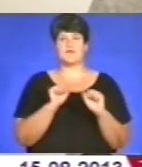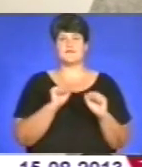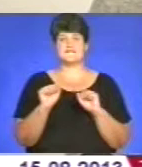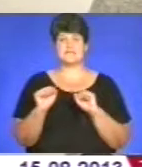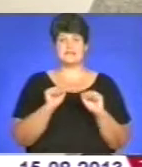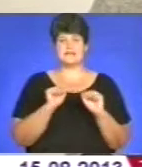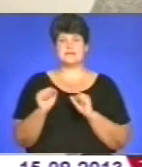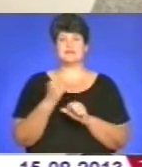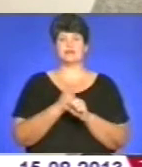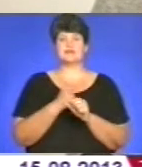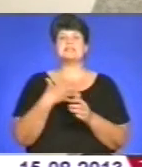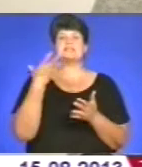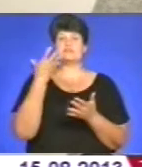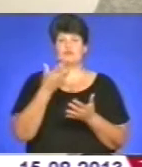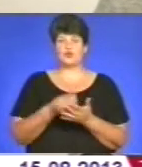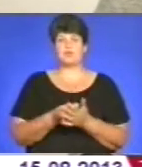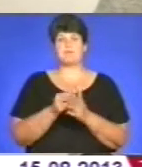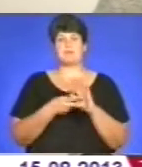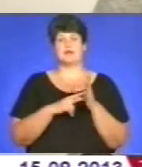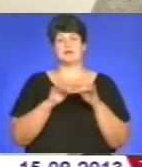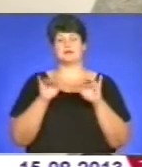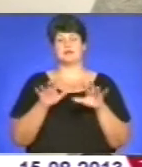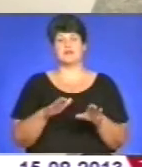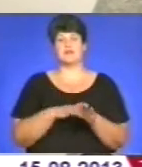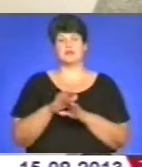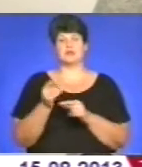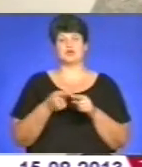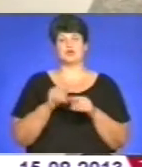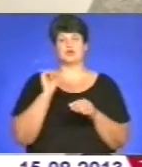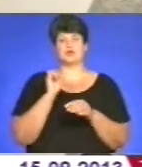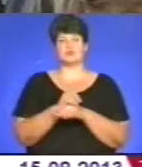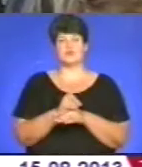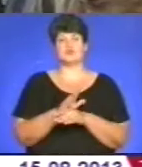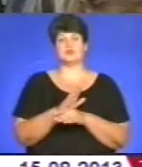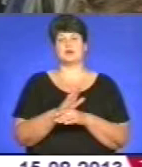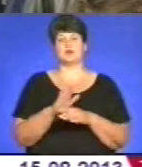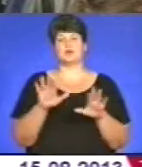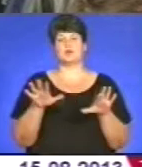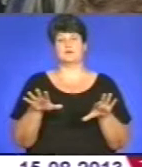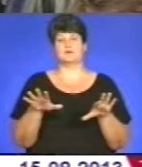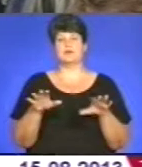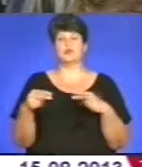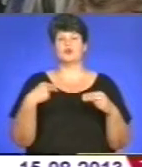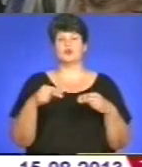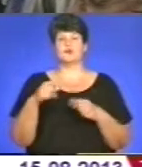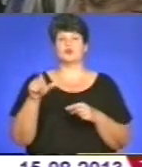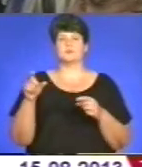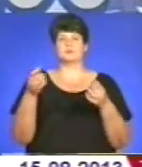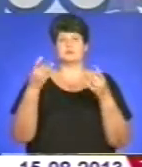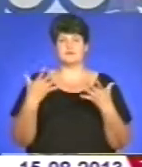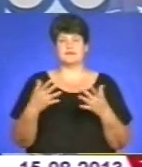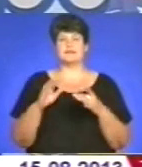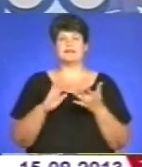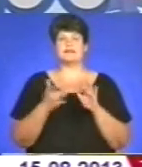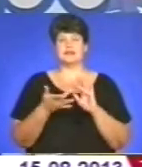розробили свій план заходу на вихонання розпорядження голови. Торгівлю людьми спростив інтернет.